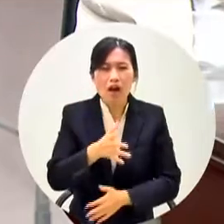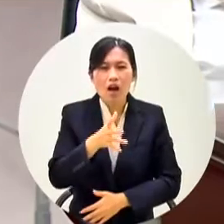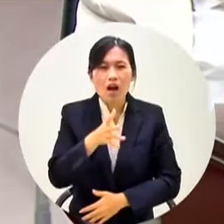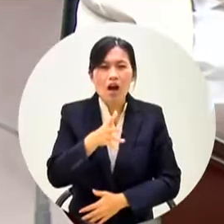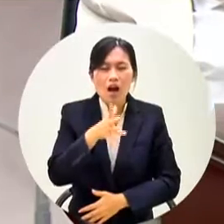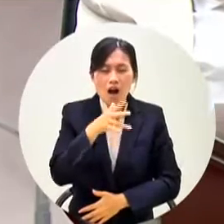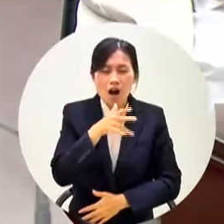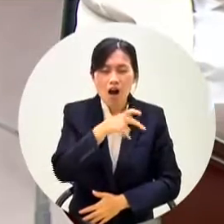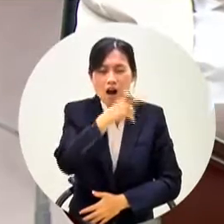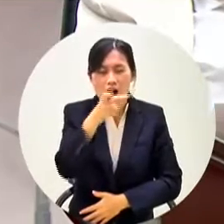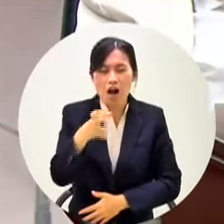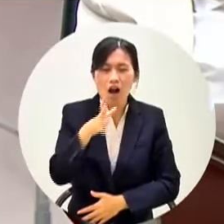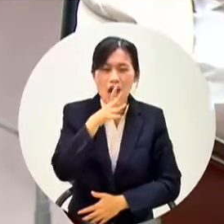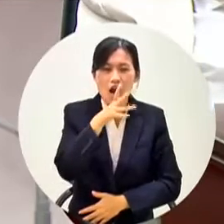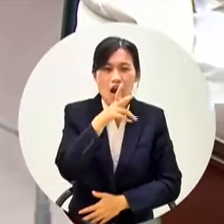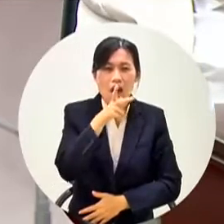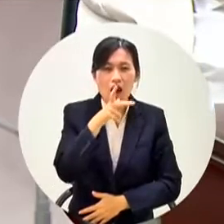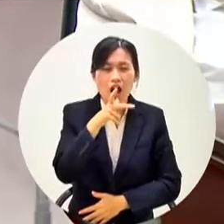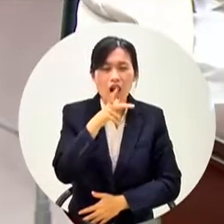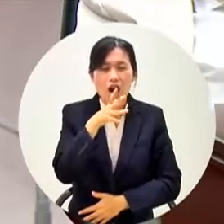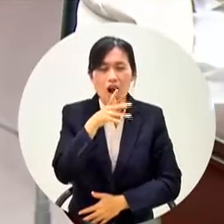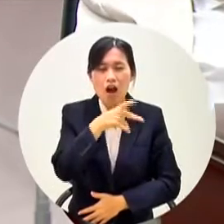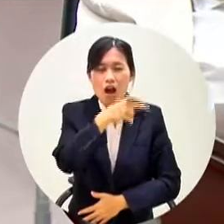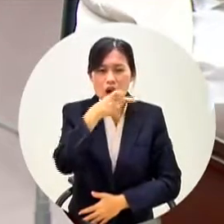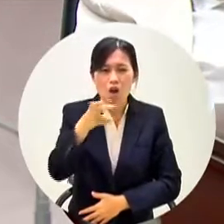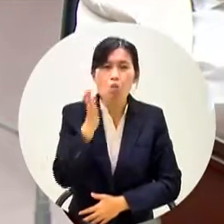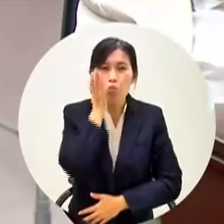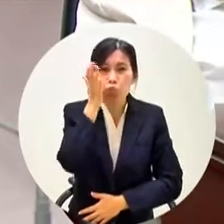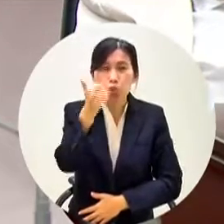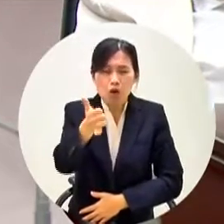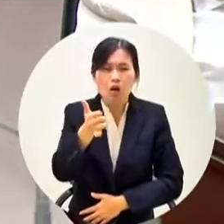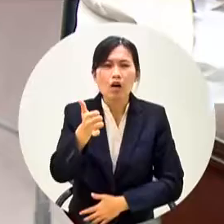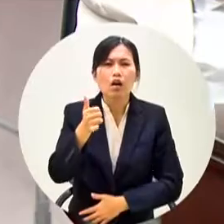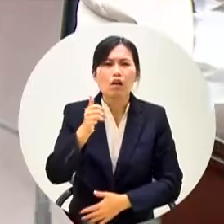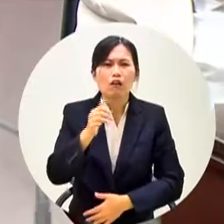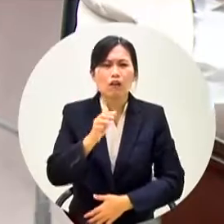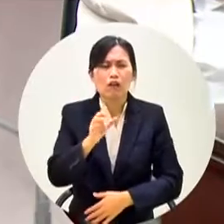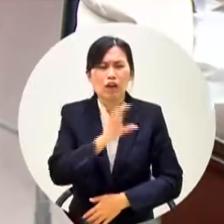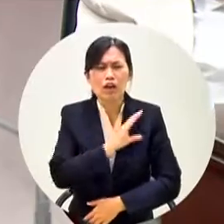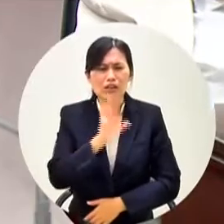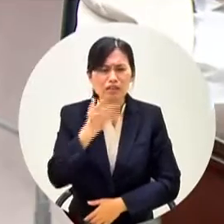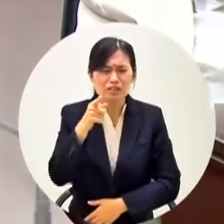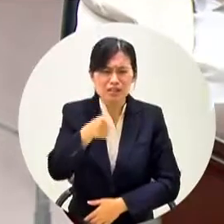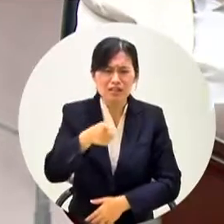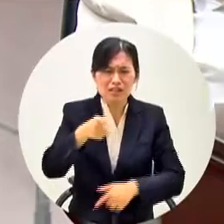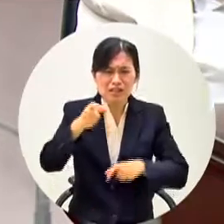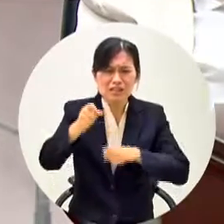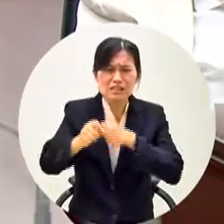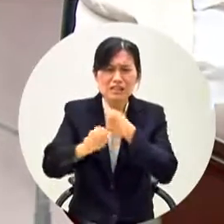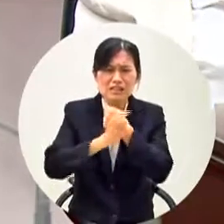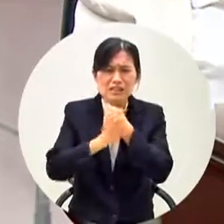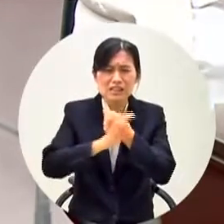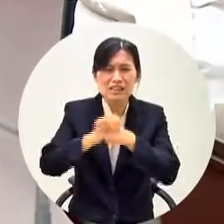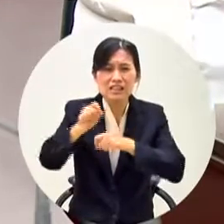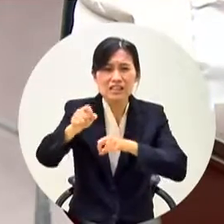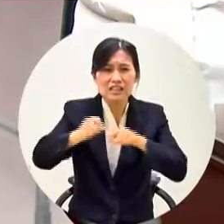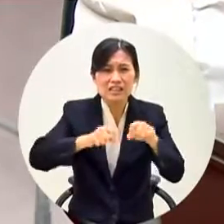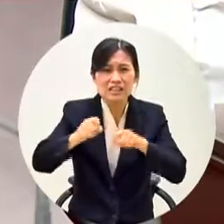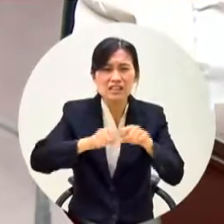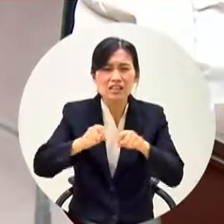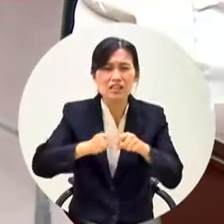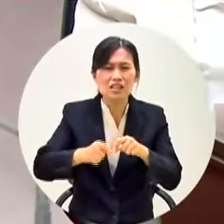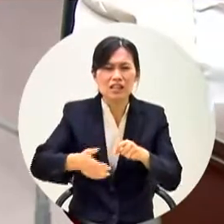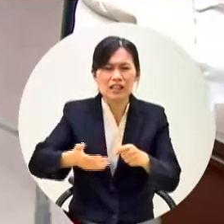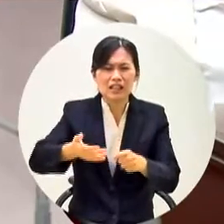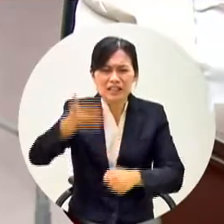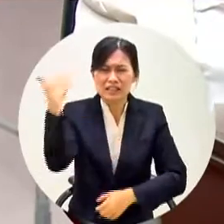很好啊怎麼不好可是你搞這個實驗計劃不要再實驗了啦去年前年二年二年都實驗了啦